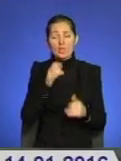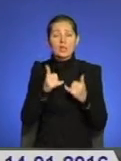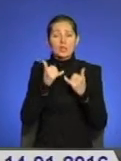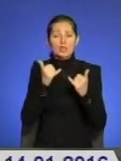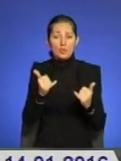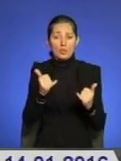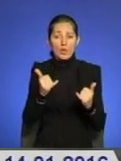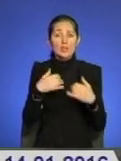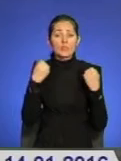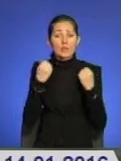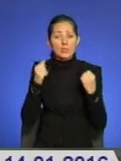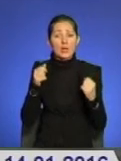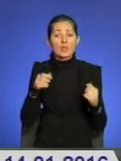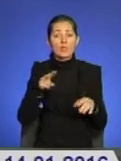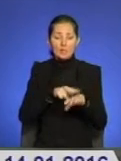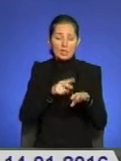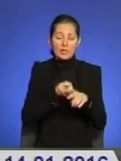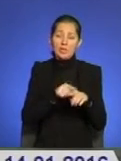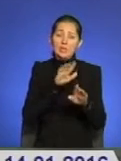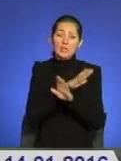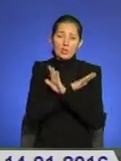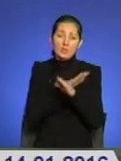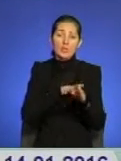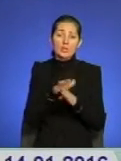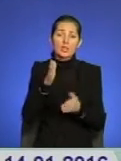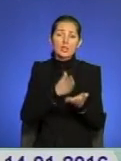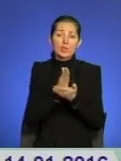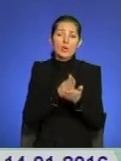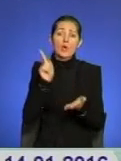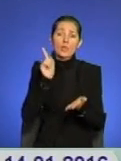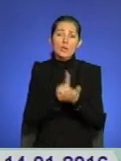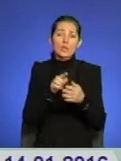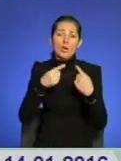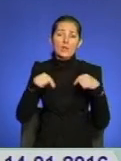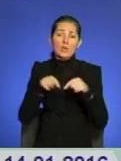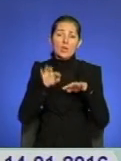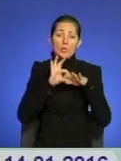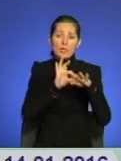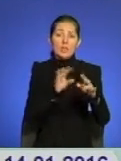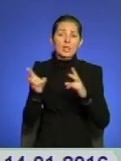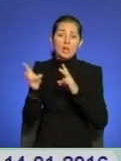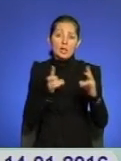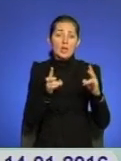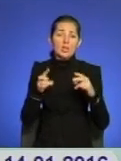-правоохоронців, які загинули при виконанні службових обов'язків в зоні проведення антитерористичної операції. Дякую перегляд!